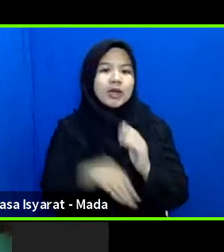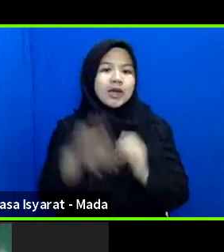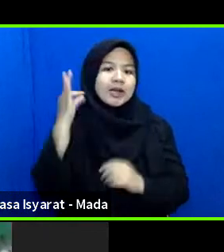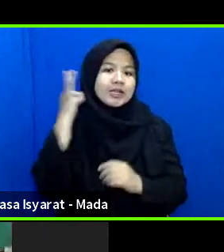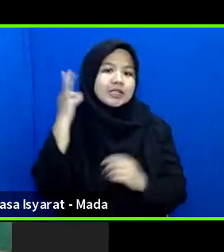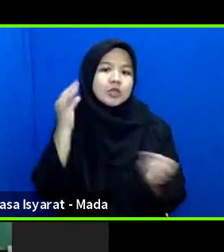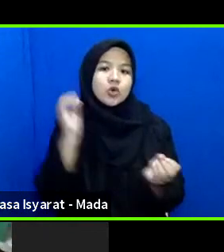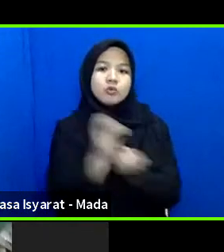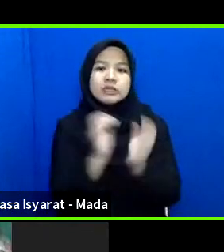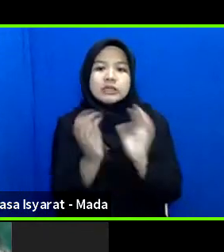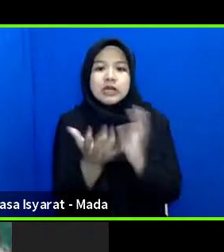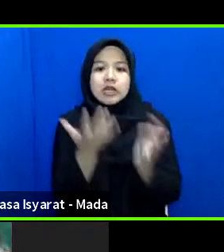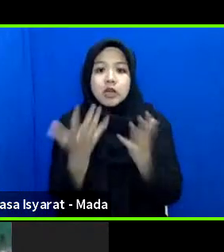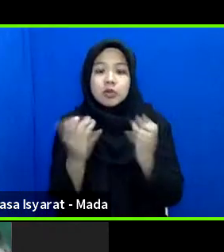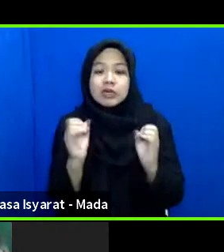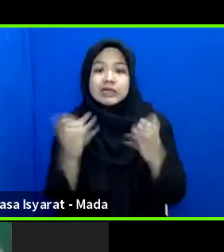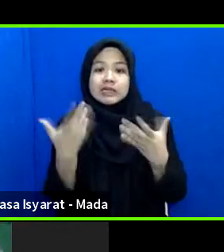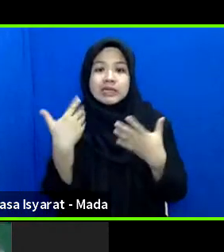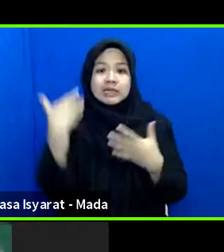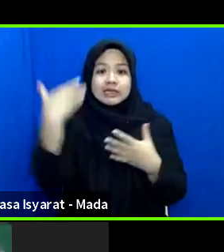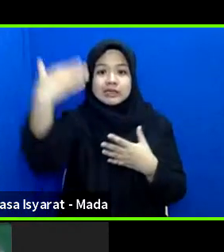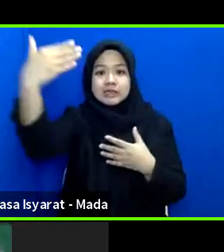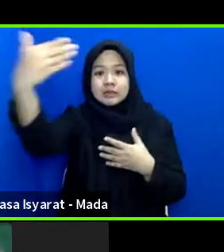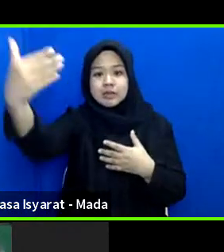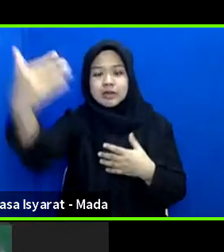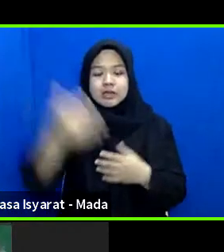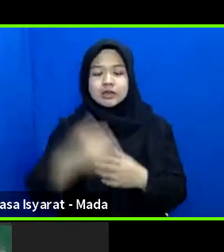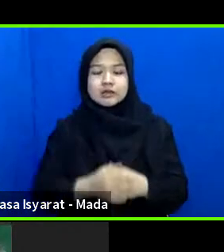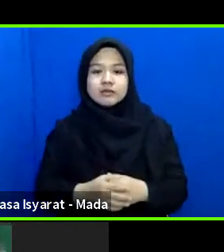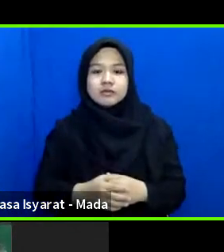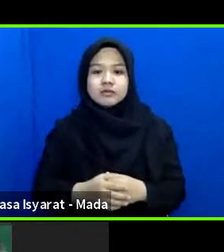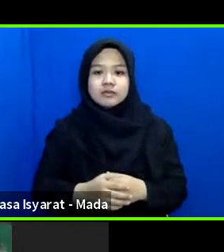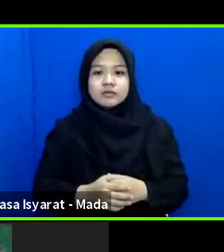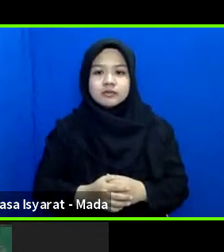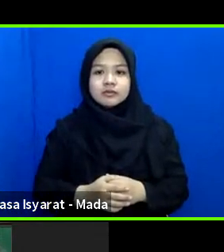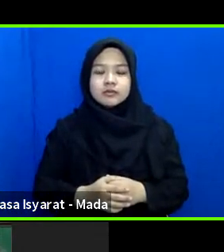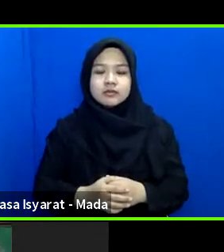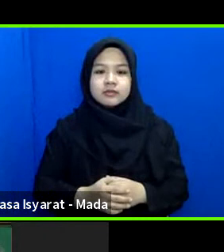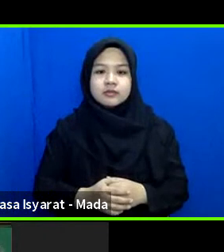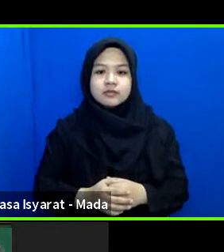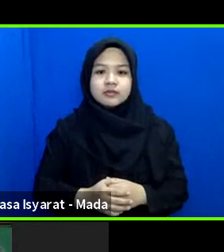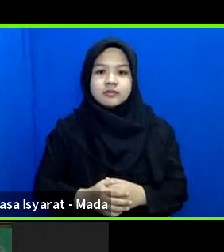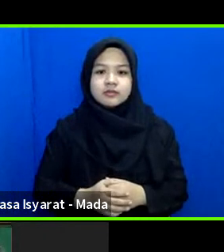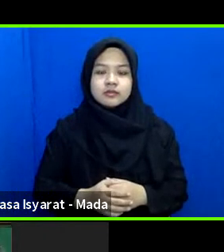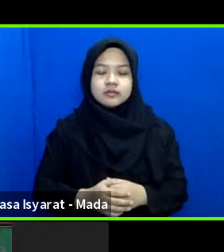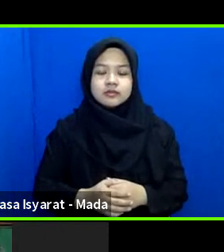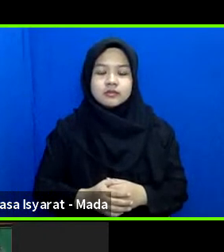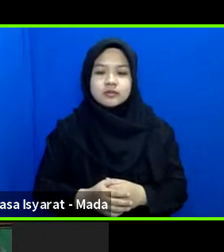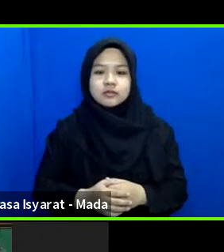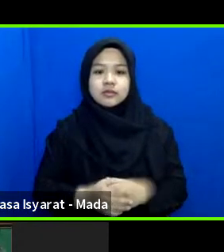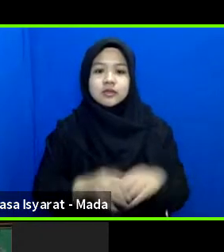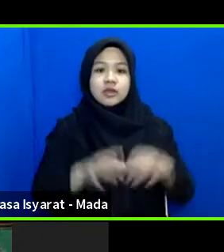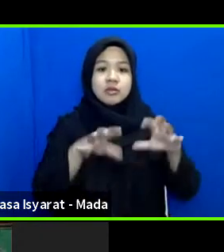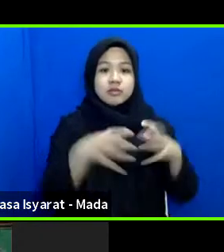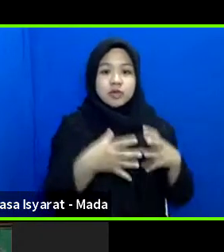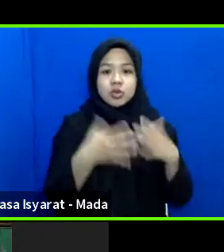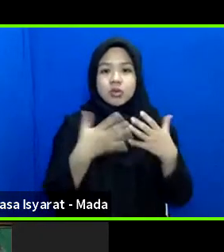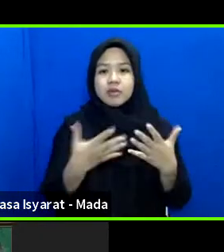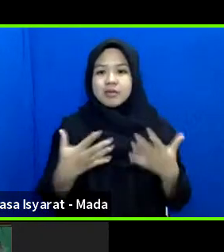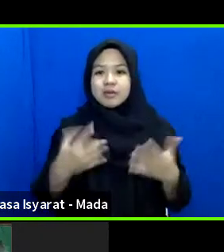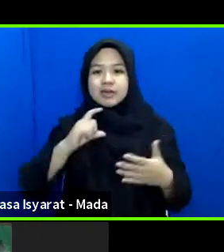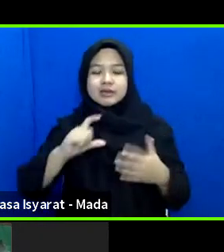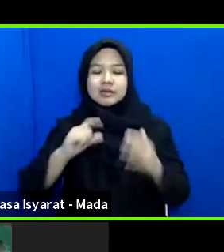terjadi di kedepan nah oleh karena itu salah satu bentuk untuk bagaimana